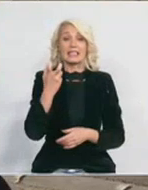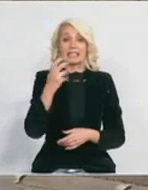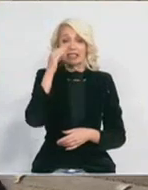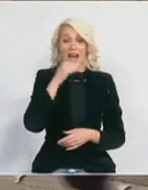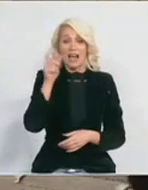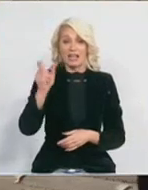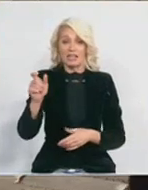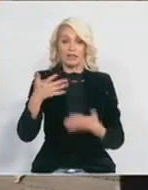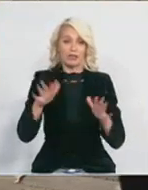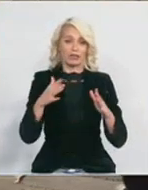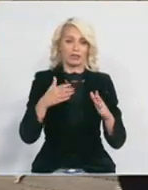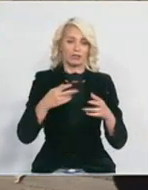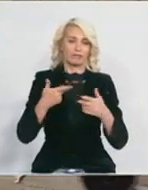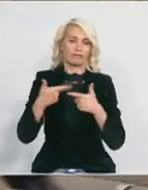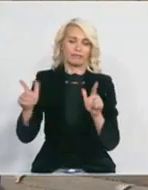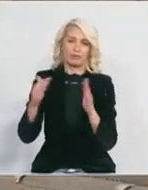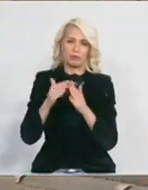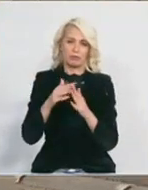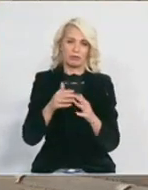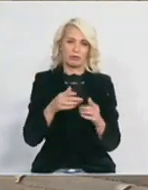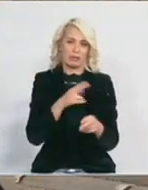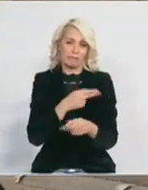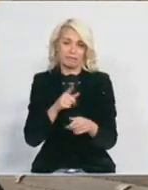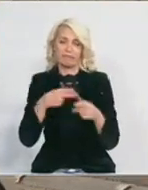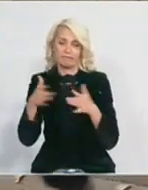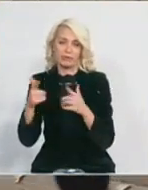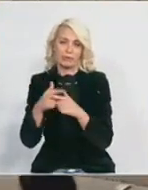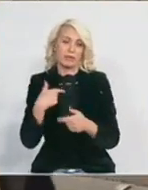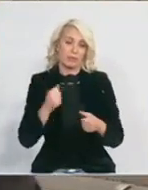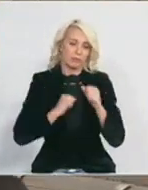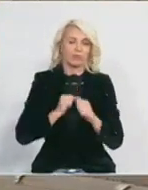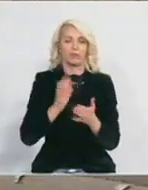praznike svoj kući. Mi se tome nadamo u svakom slučaju. Ja to želim i uradit ću sve da bude tako. Hvala vam sve. Hvala vam.